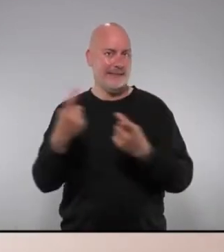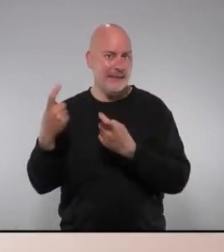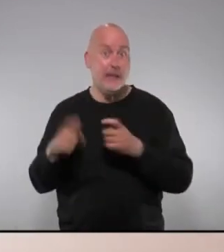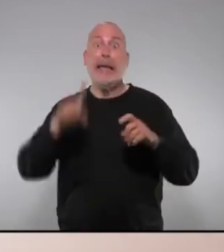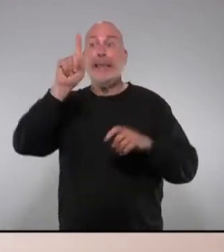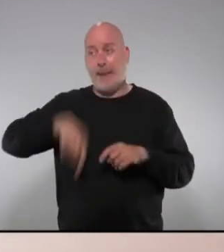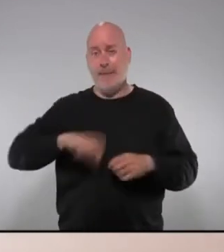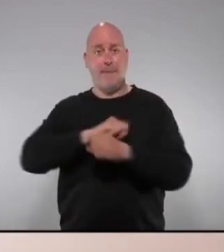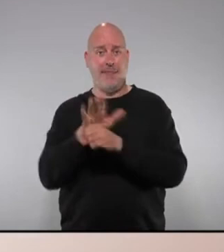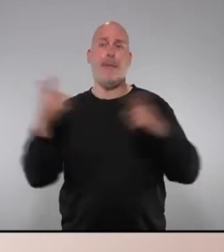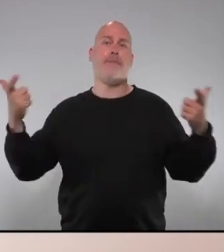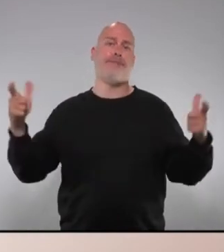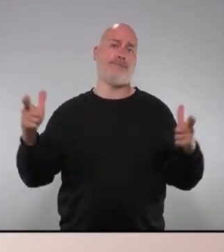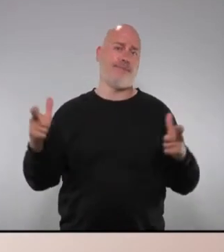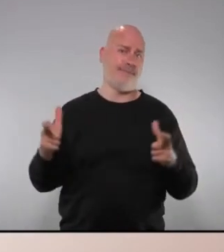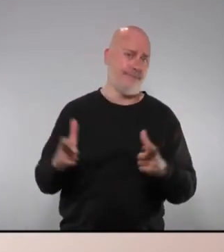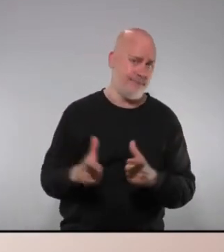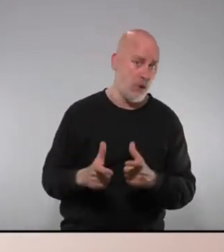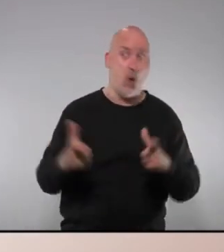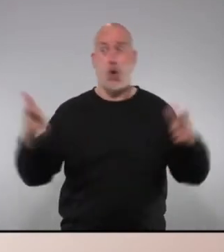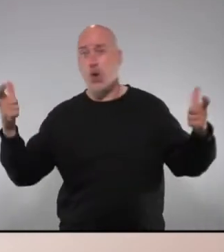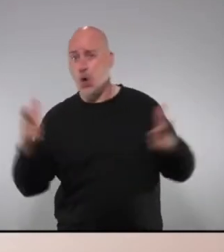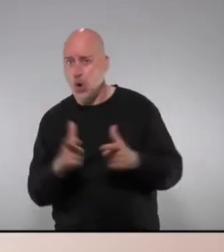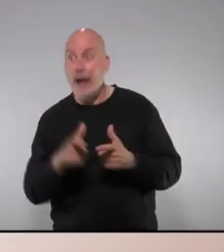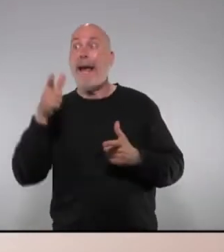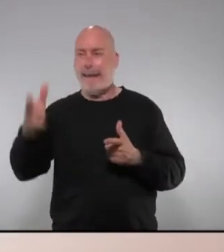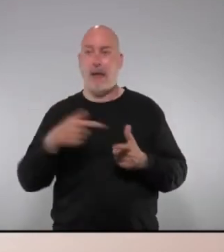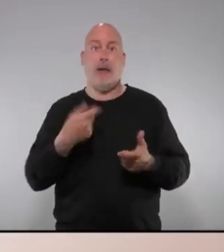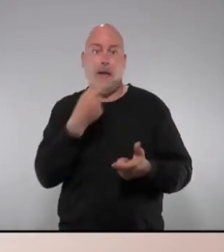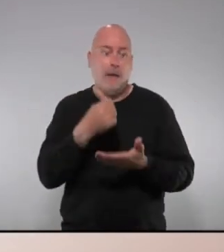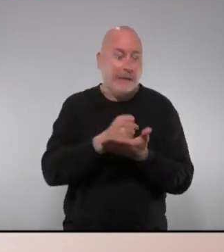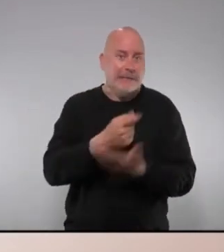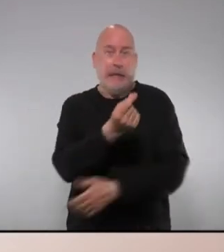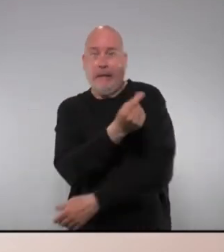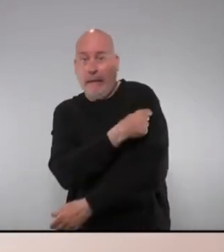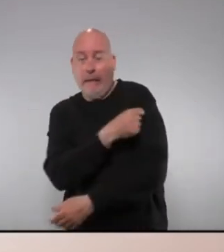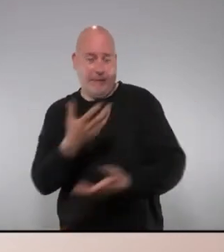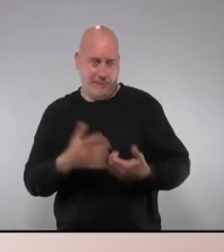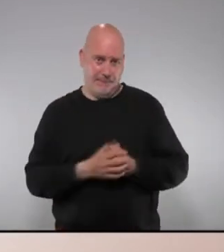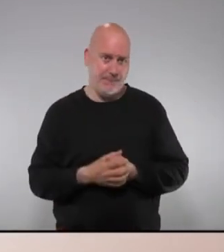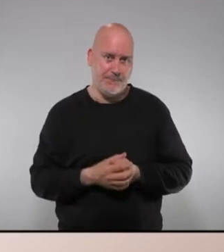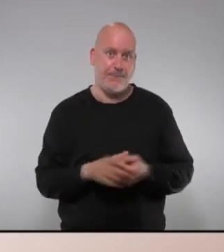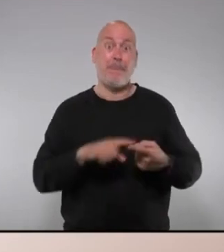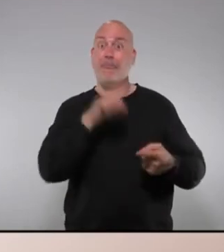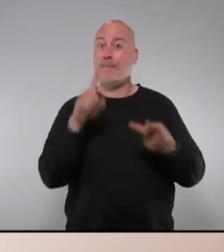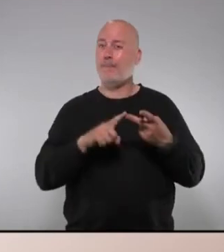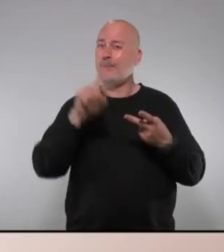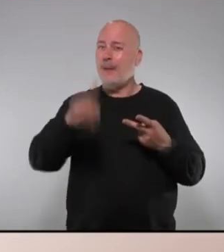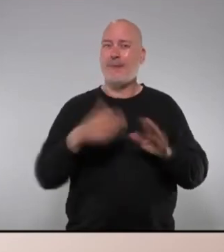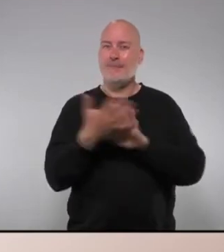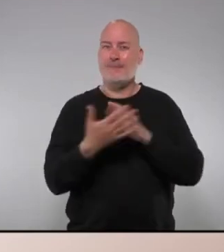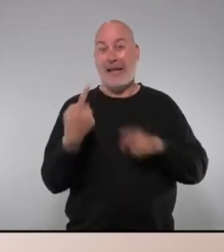pròpia pandèmia i a l'evolució també doncs dels medicaments que anaven que anaven sorgint vostè en parlava també de les altres